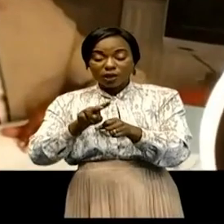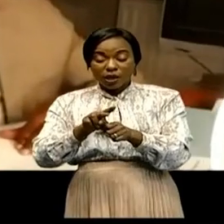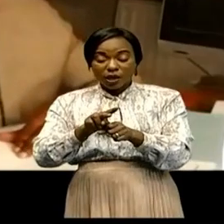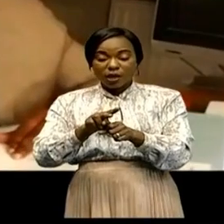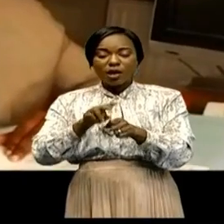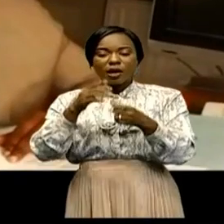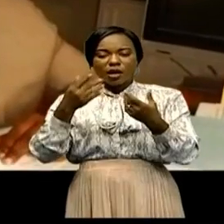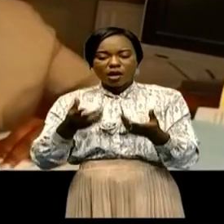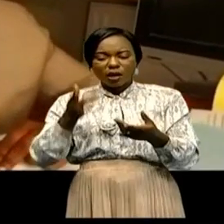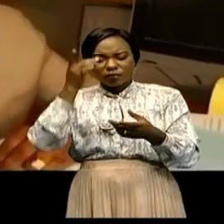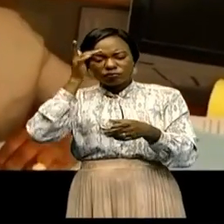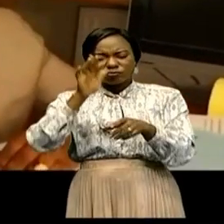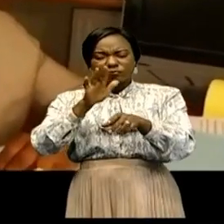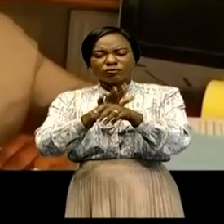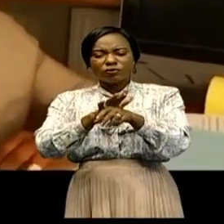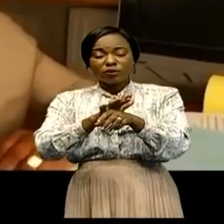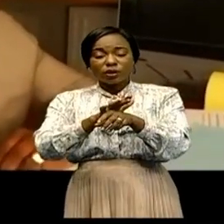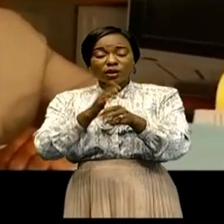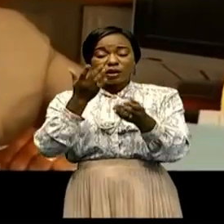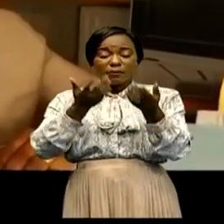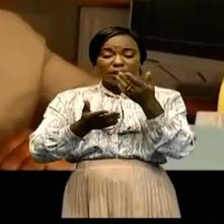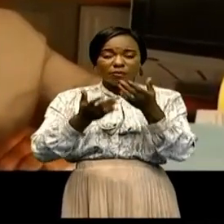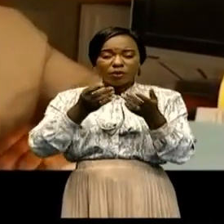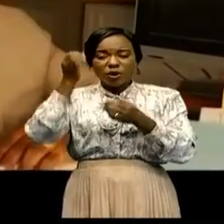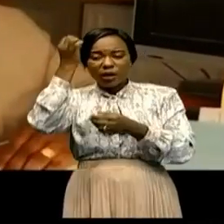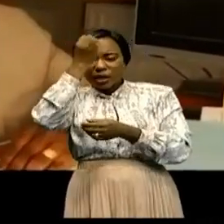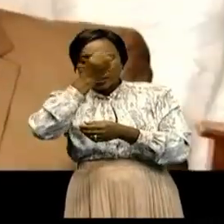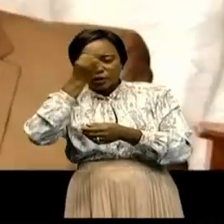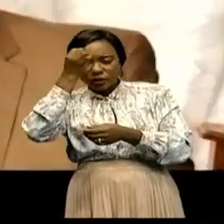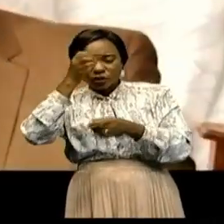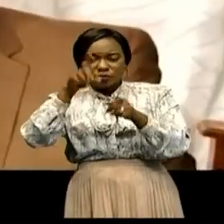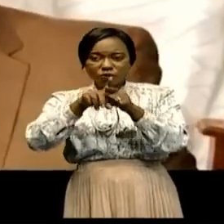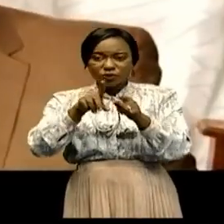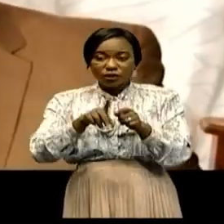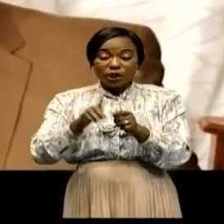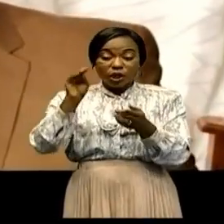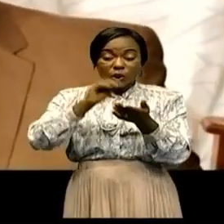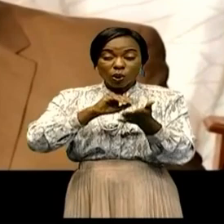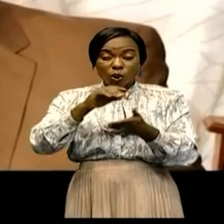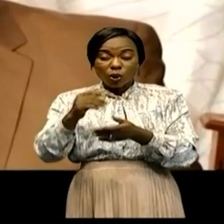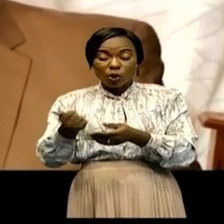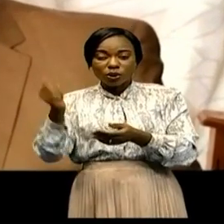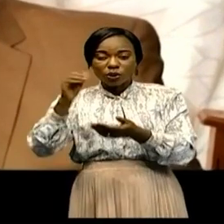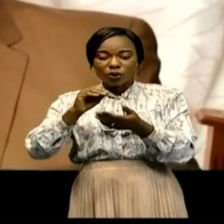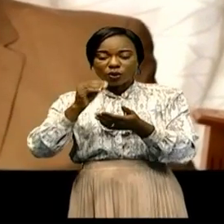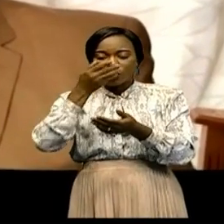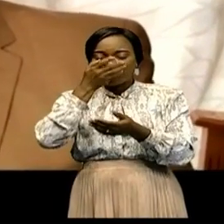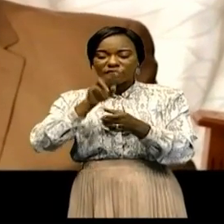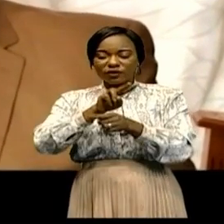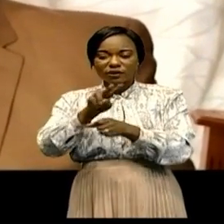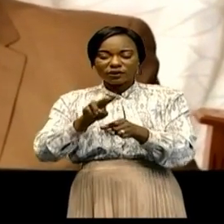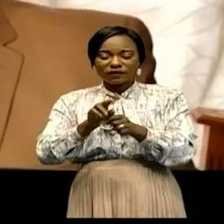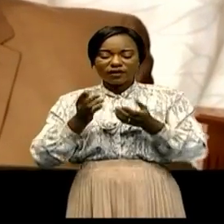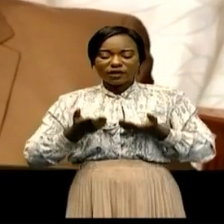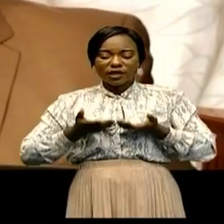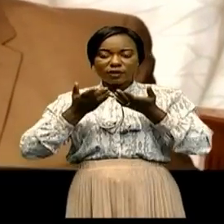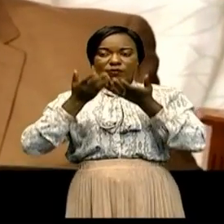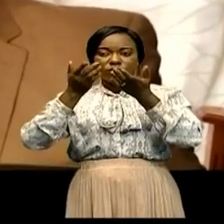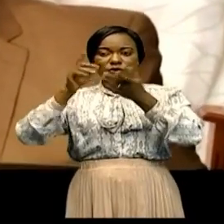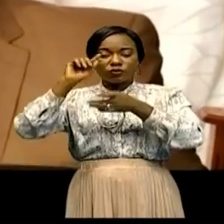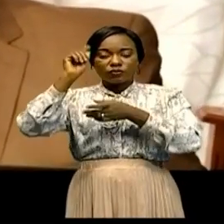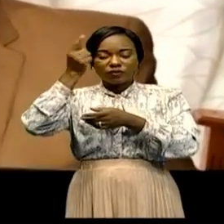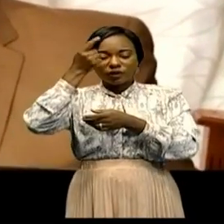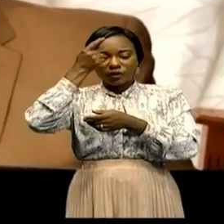contamination en Europe et de la découverte récente d'un nouveau variant en Afrique australe, il a proposé au gouvernement